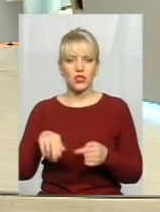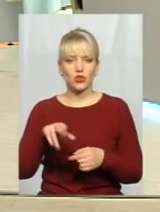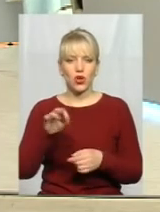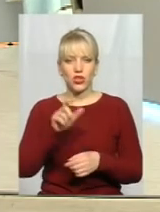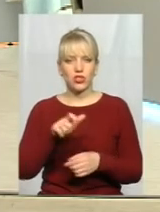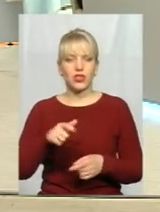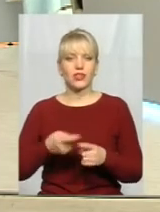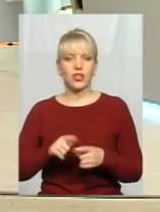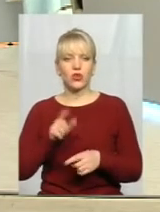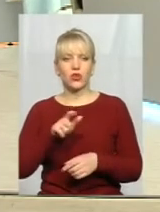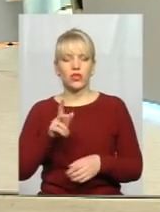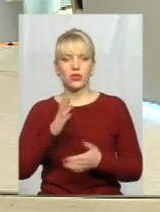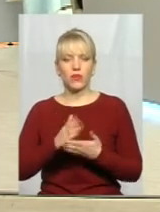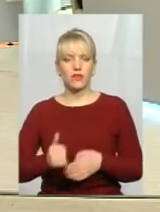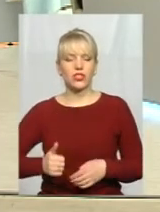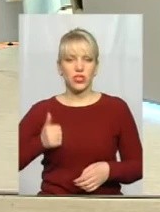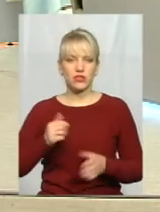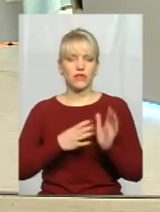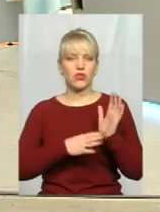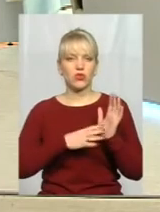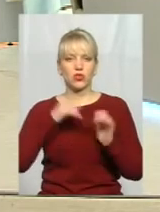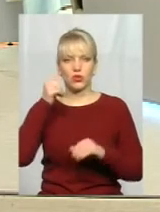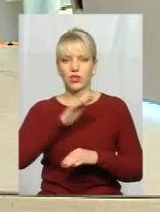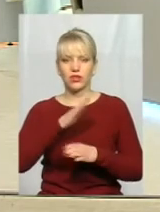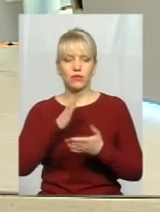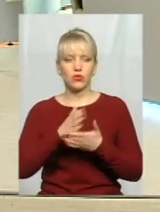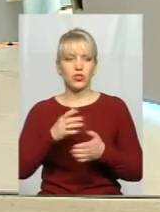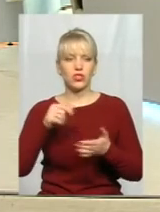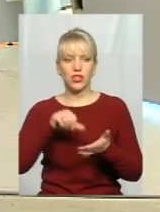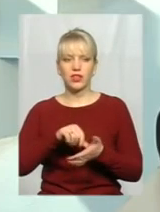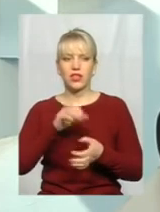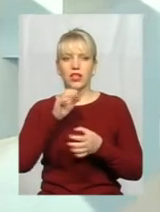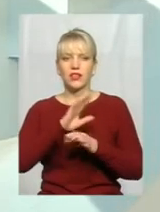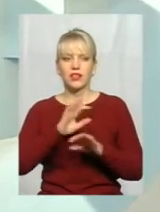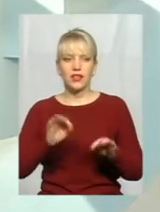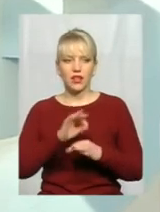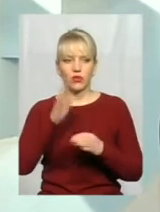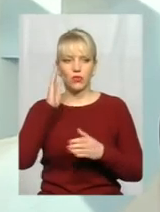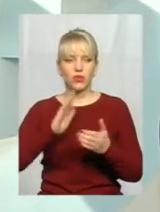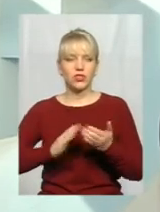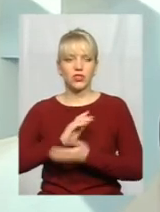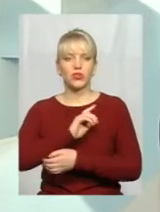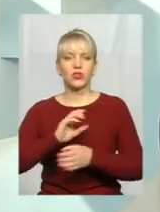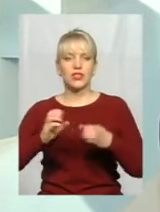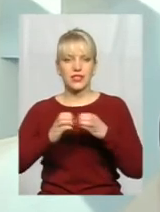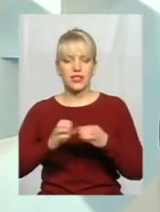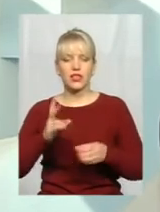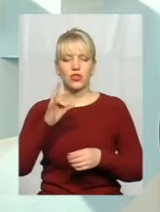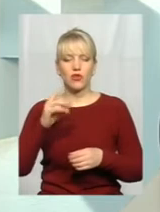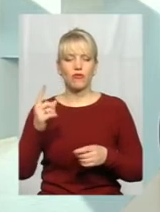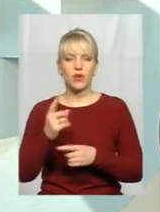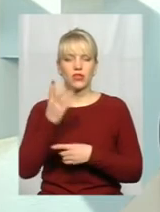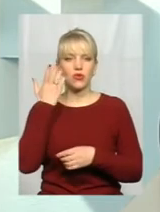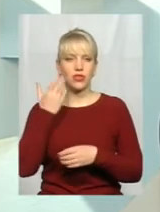які мав за честь в 90-х роках, не будучи членом ніякої політичної сили, але тоді, коли вперше з